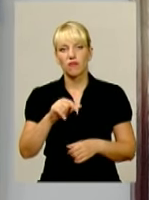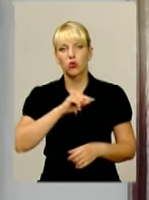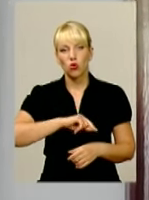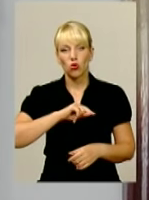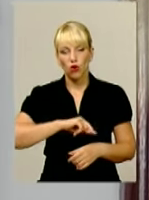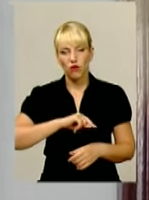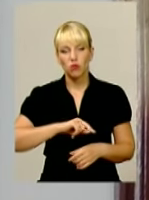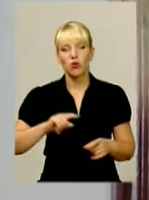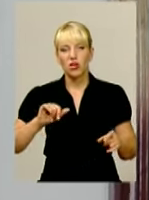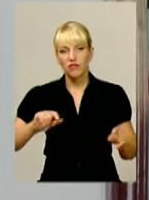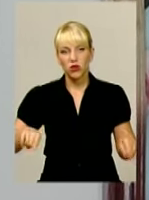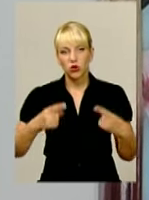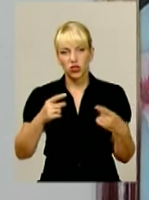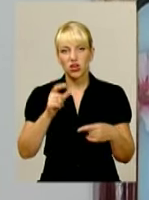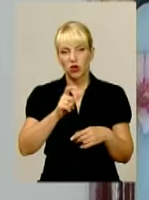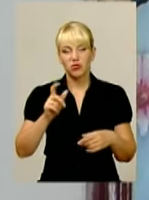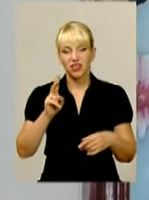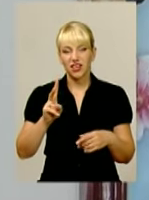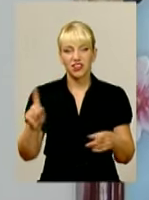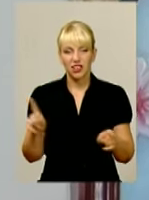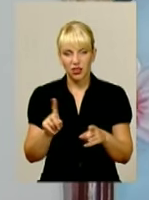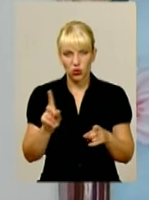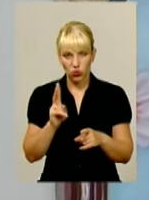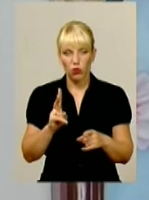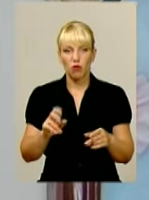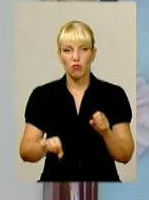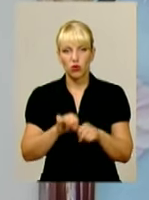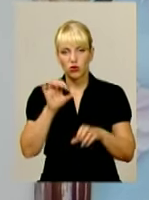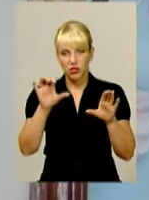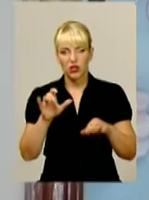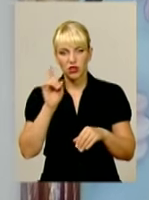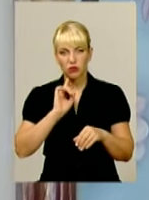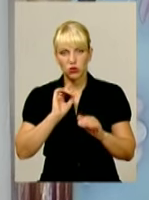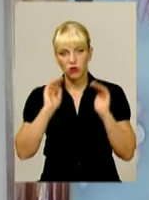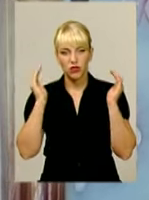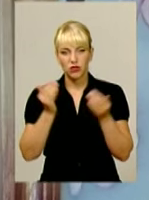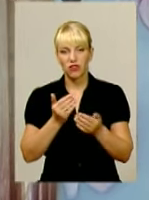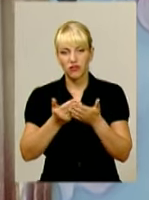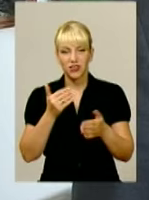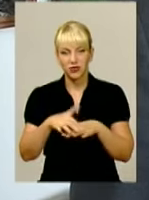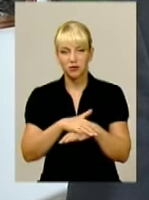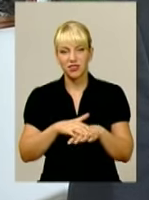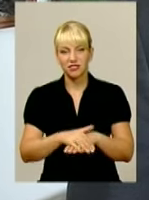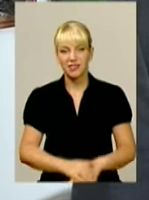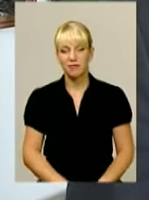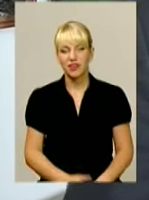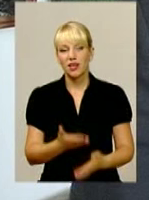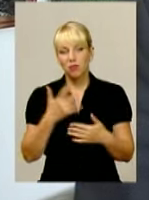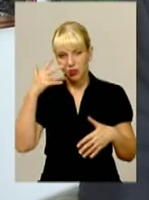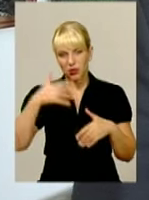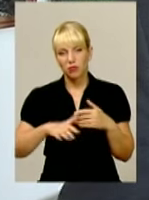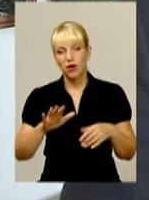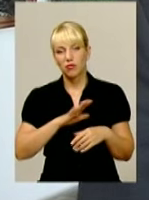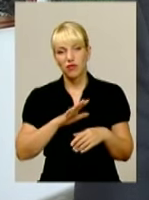моральному відродженні громадян, які порушили закон і тимчасово ізольовані від суспільства. Ми розуміємо, для них